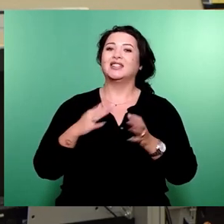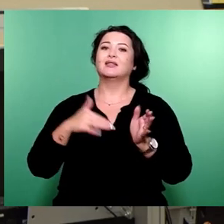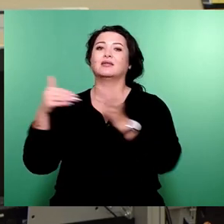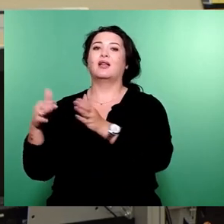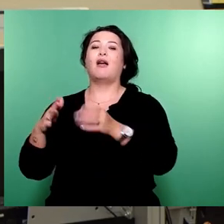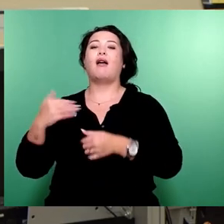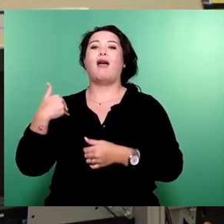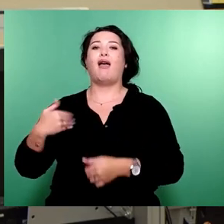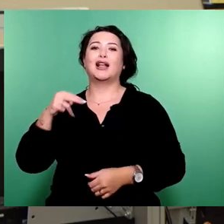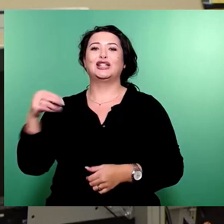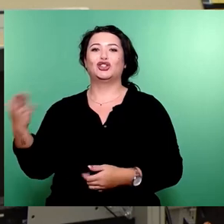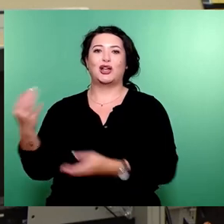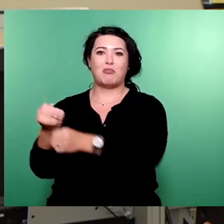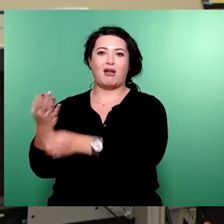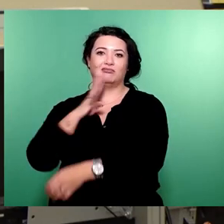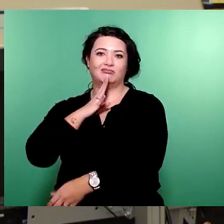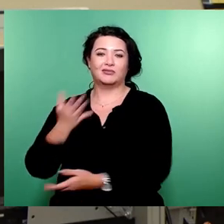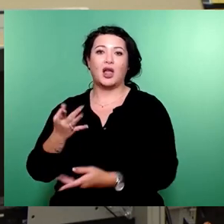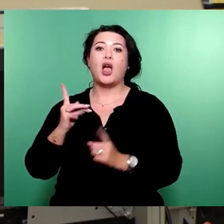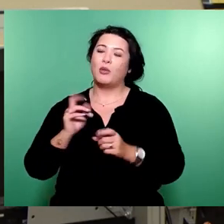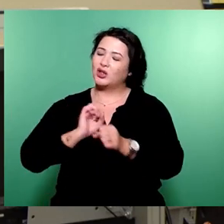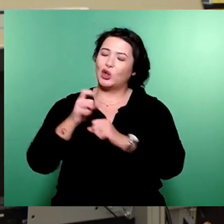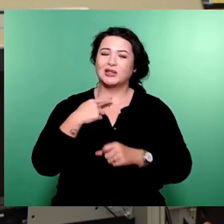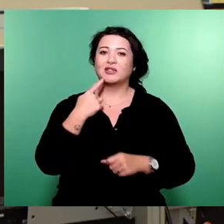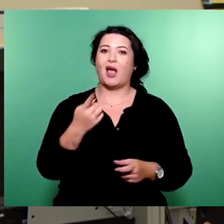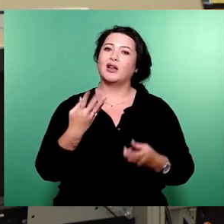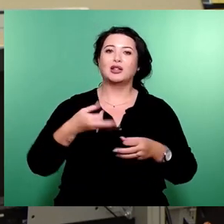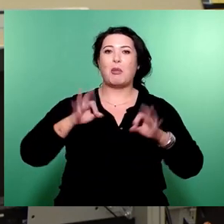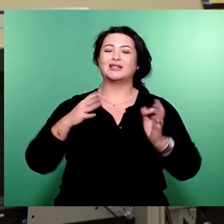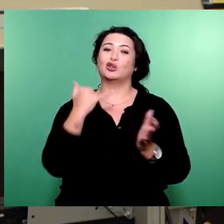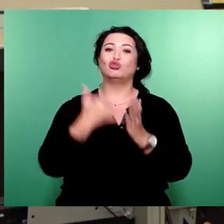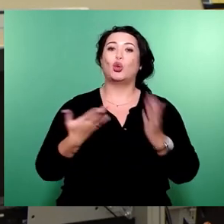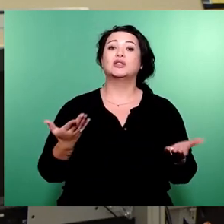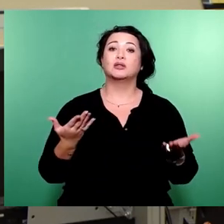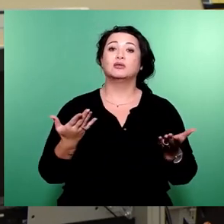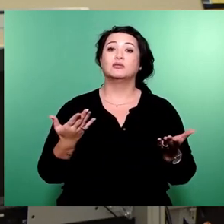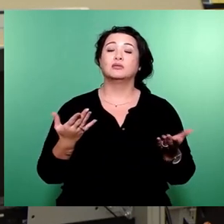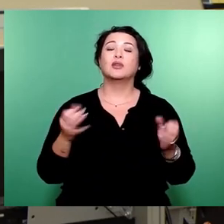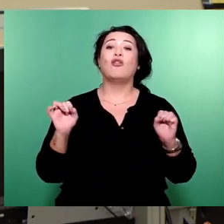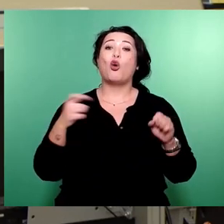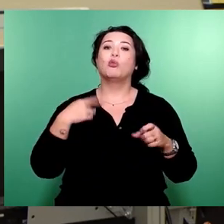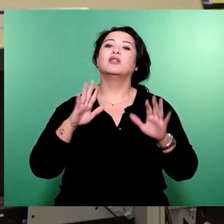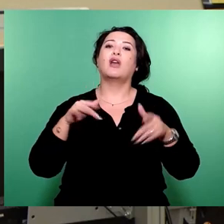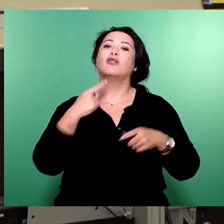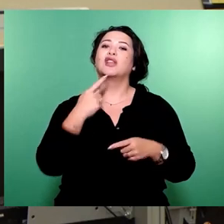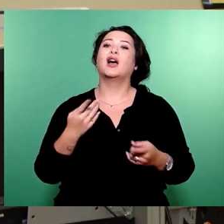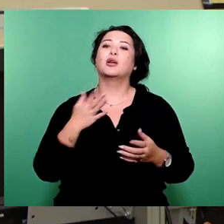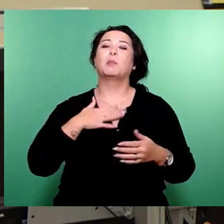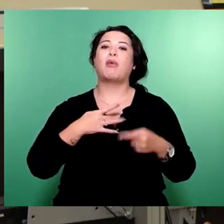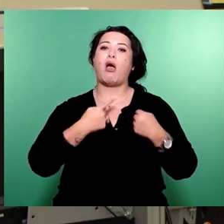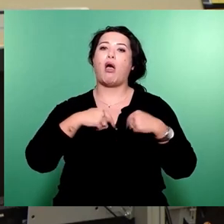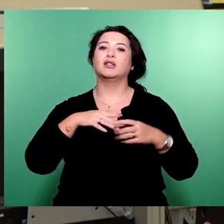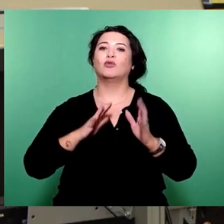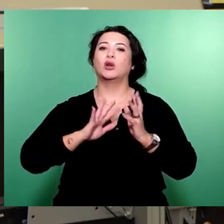Ja, ich sage es trotzdem, best for last. Ich darf das sagen, mein Herz brennt natürlich für den